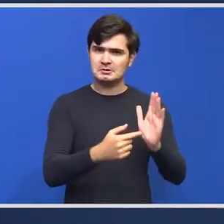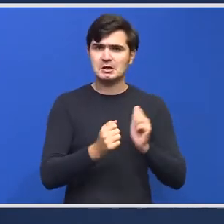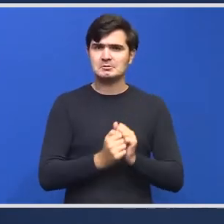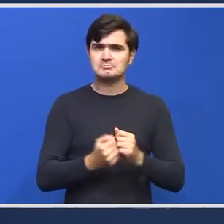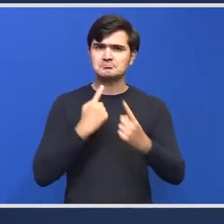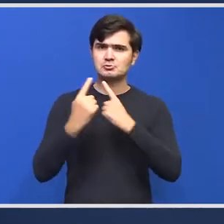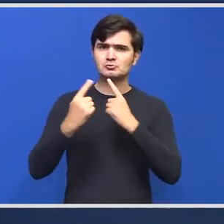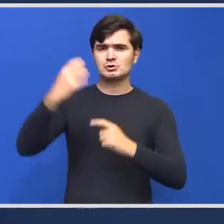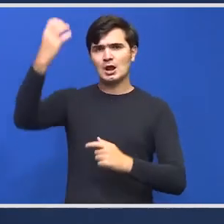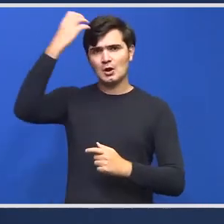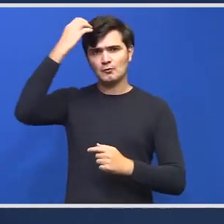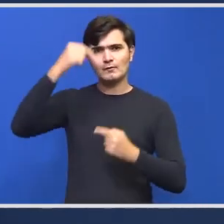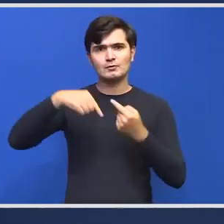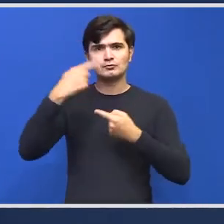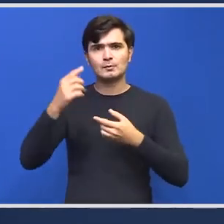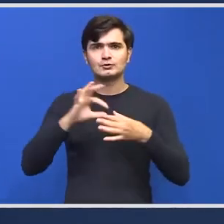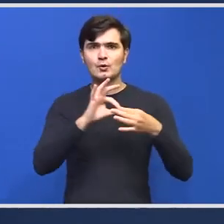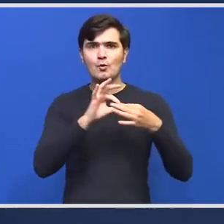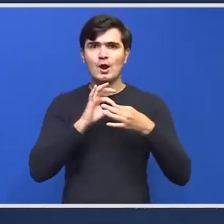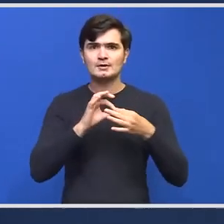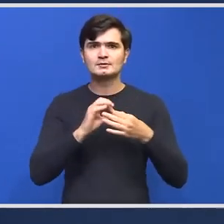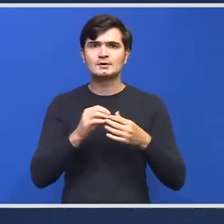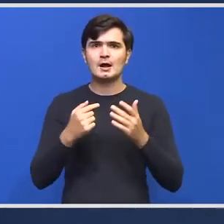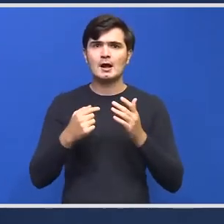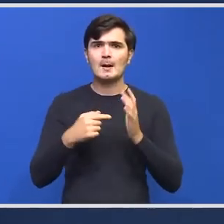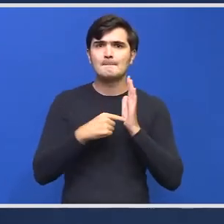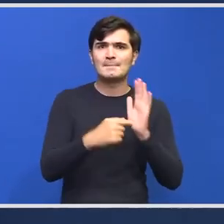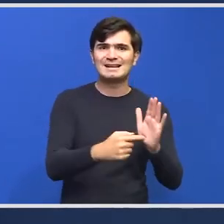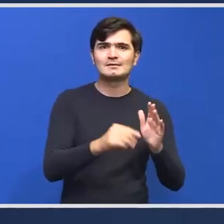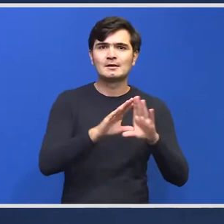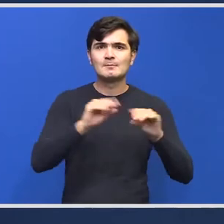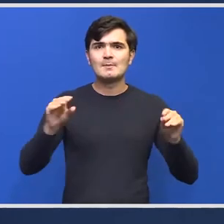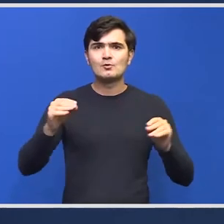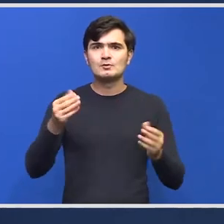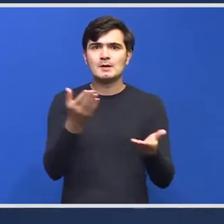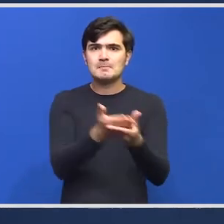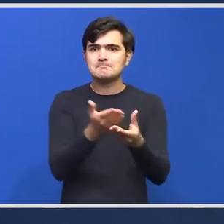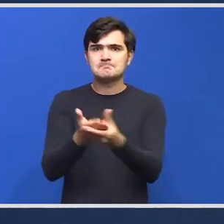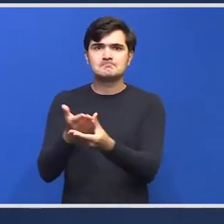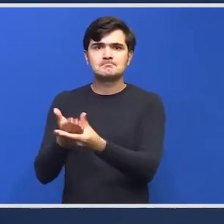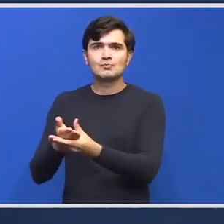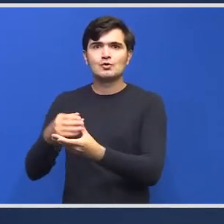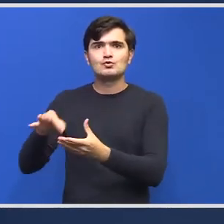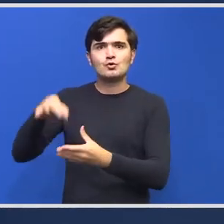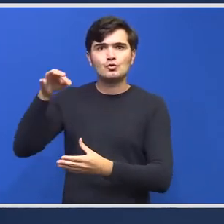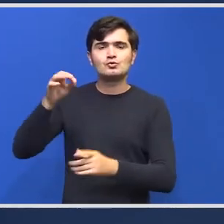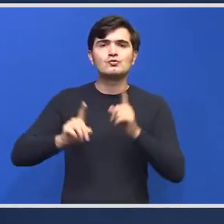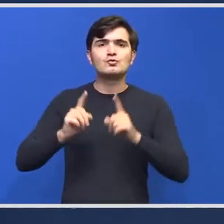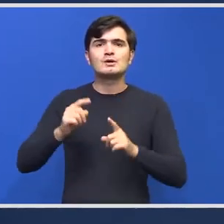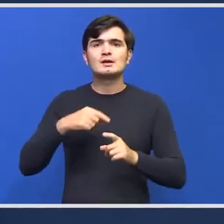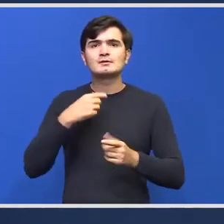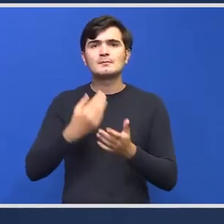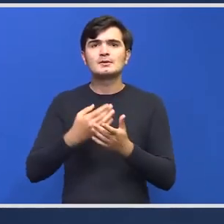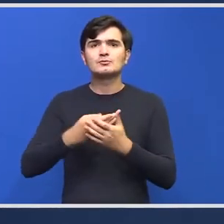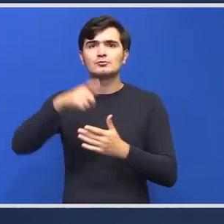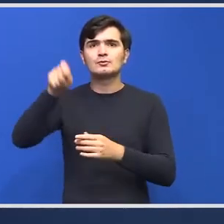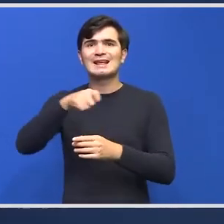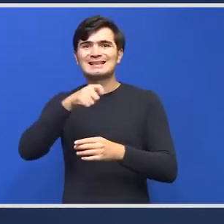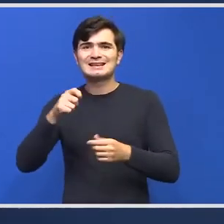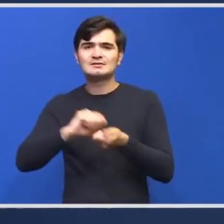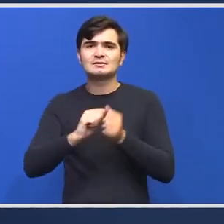discuții la guvern și după aceea în coaliție mai multe soluții, unele sunt pe partea de restiționare, altele pe partea de